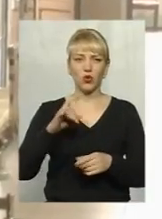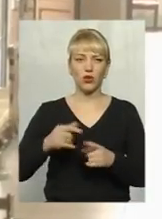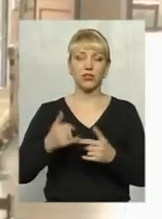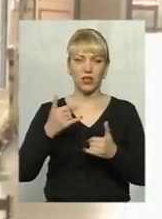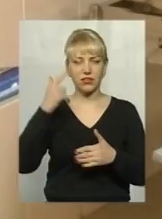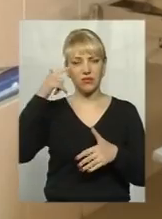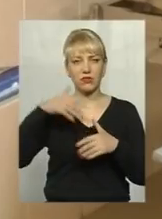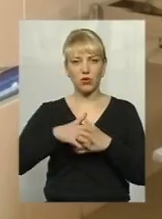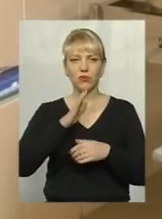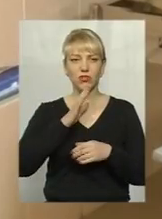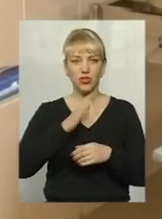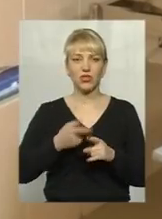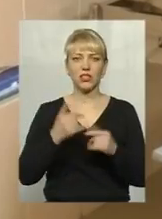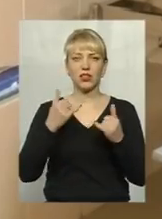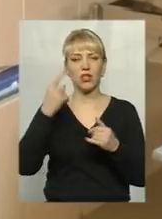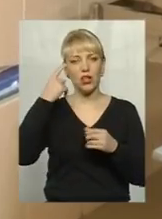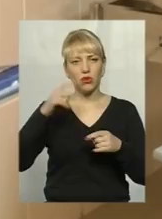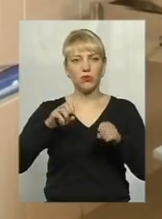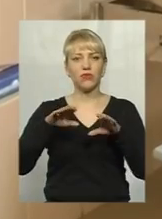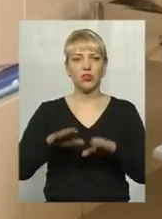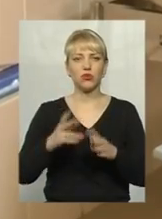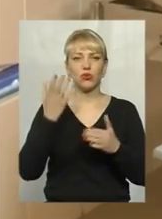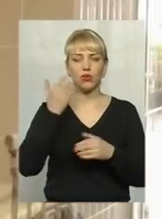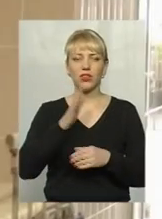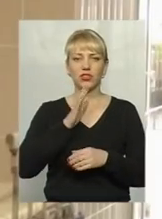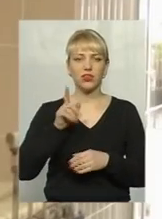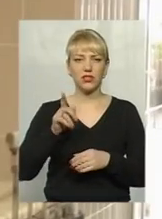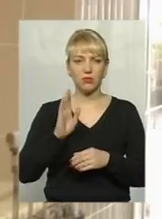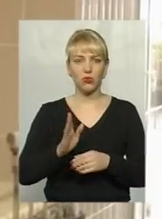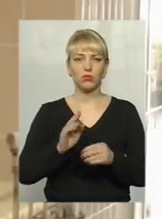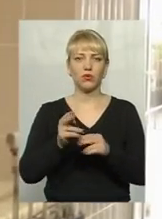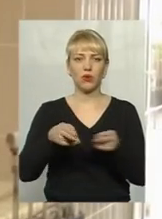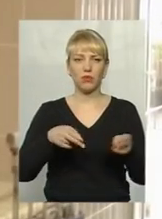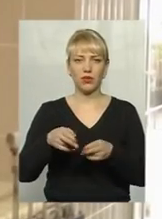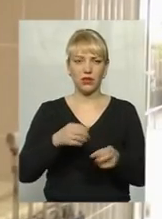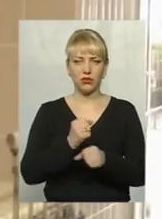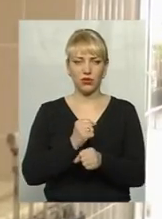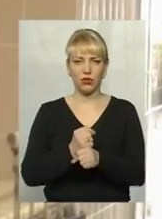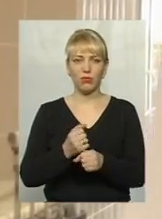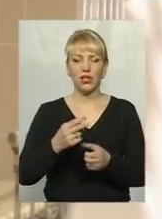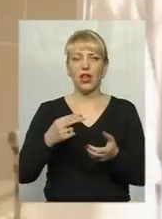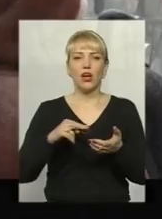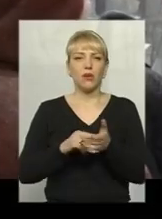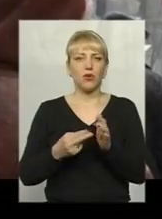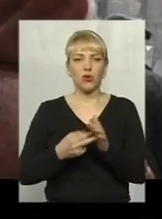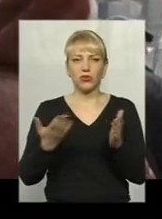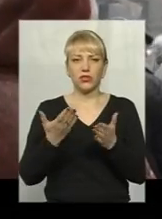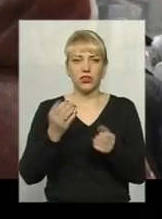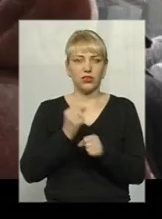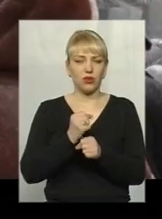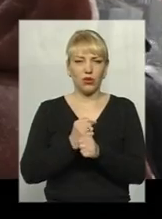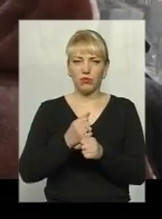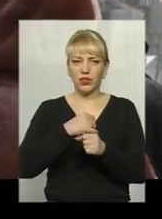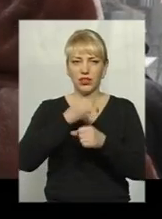медики вирішують, коли саме проводити операцію на хребті. Жінку навідають чоловік та мати. Робити якісь прогнози лікарі не беруться.